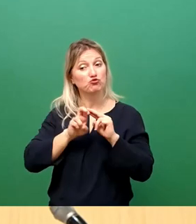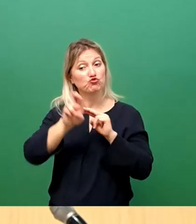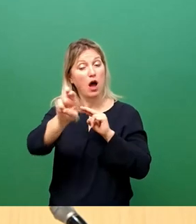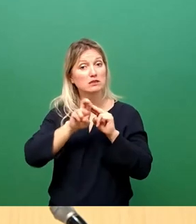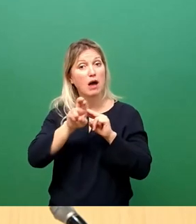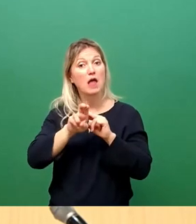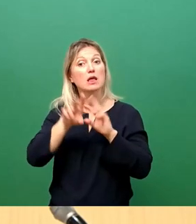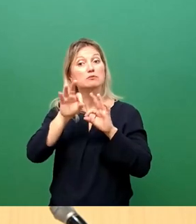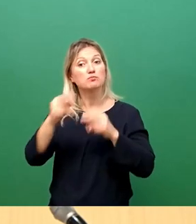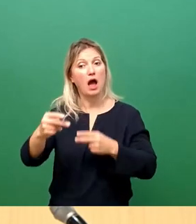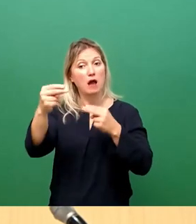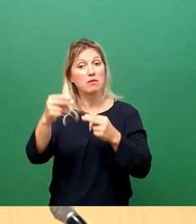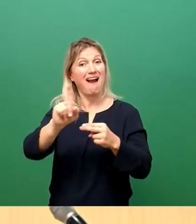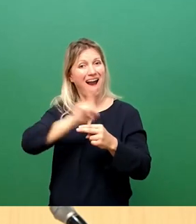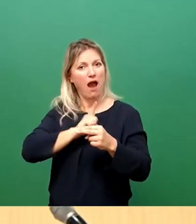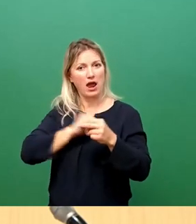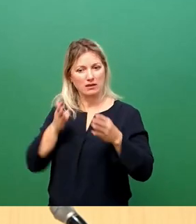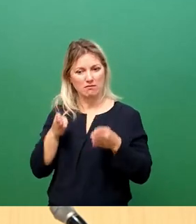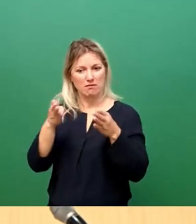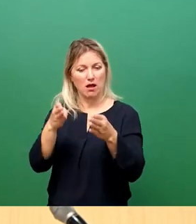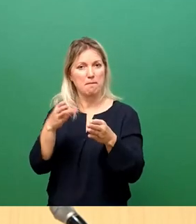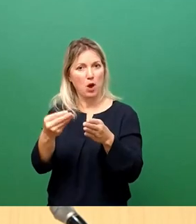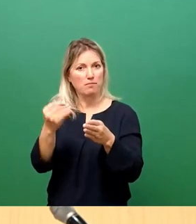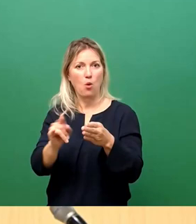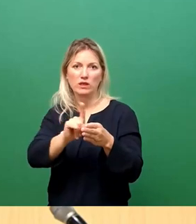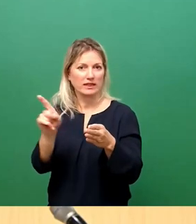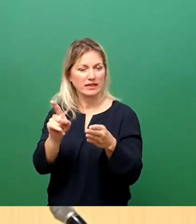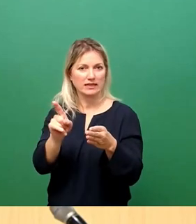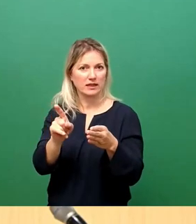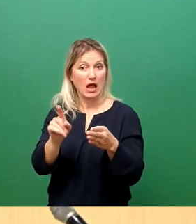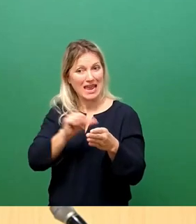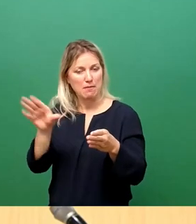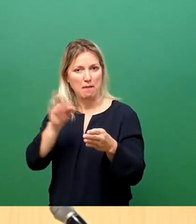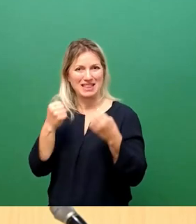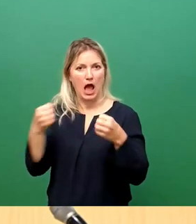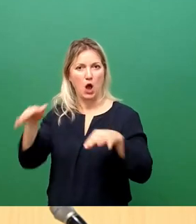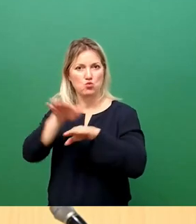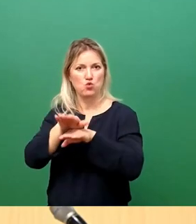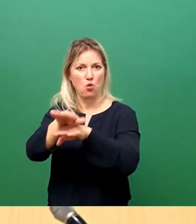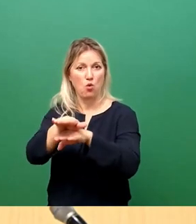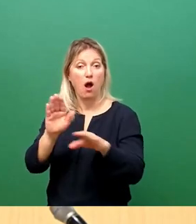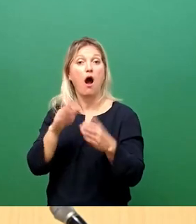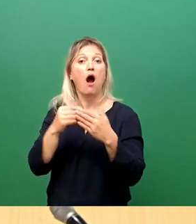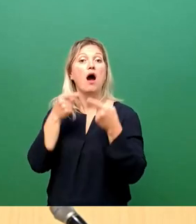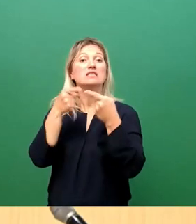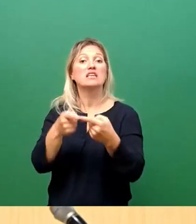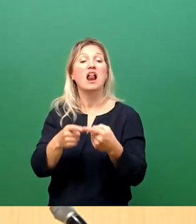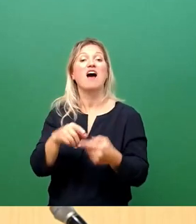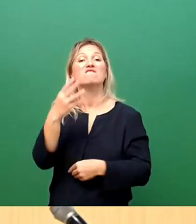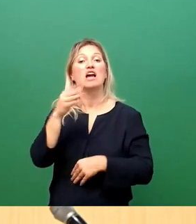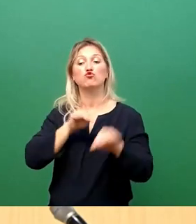Gleisbett bekommt oder ob sie kein eigenes Gleisbett bekommt. Es geht ja nicht darum, dass wir hier auf vier Spuren die Autos durchfahren lassen, sondern es geht